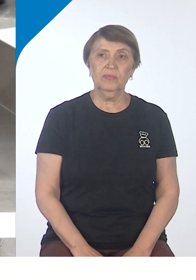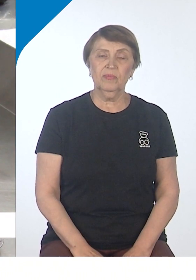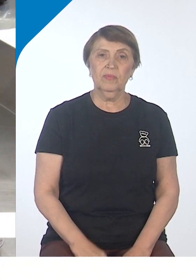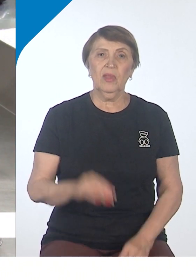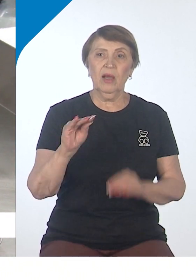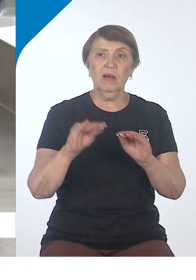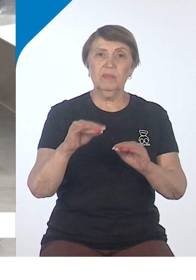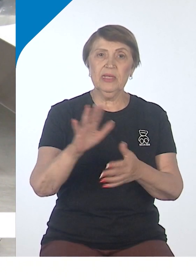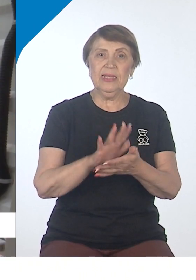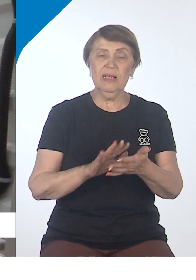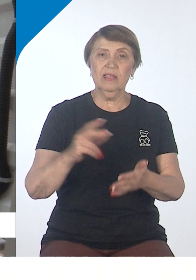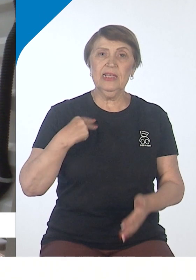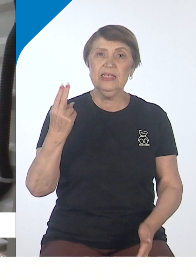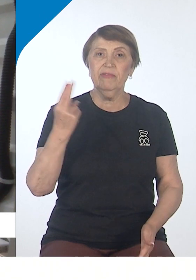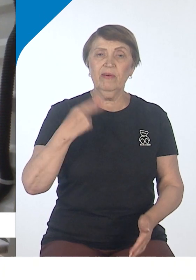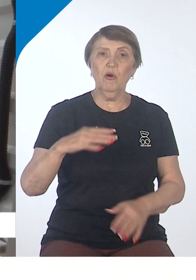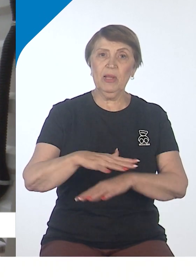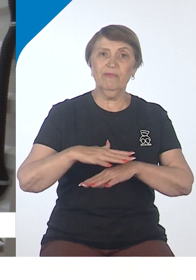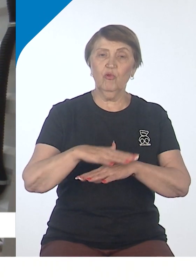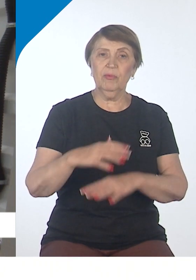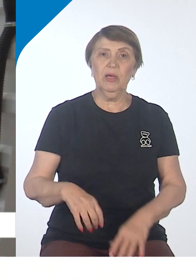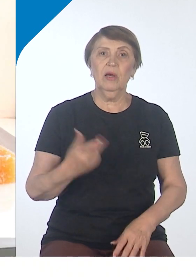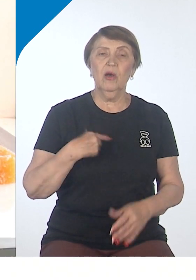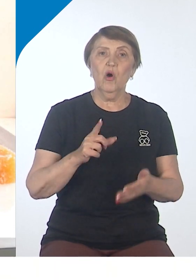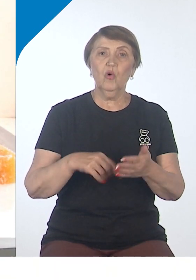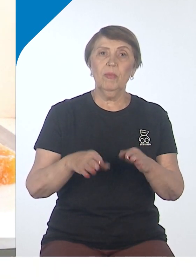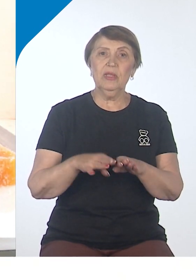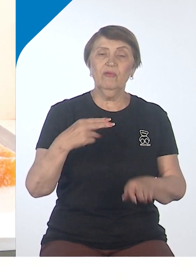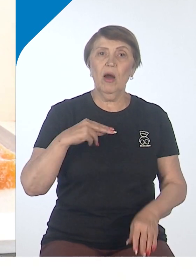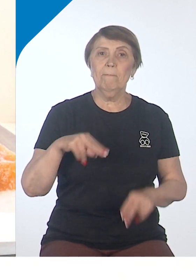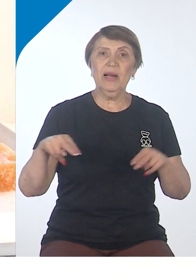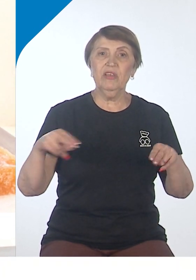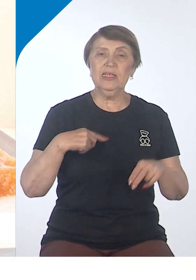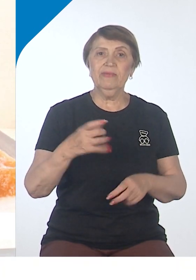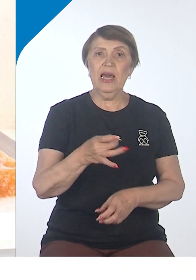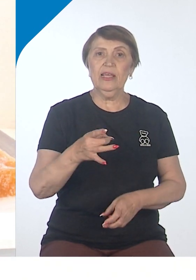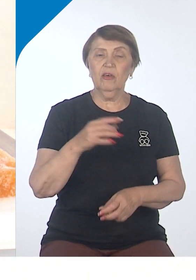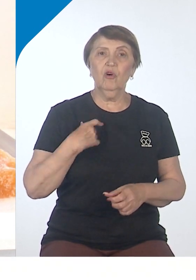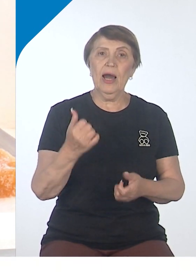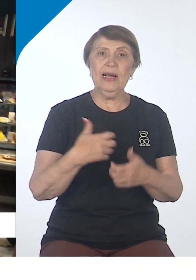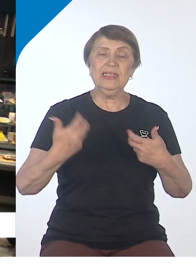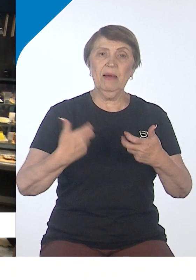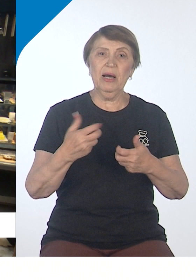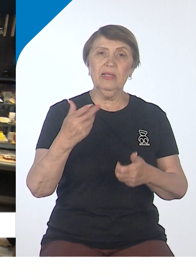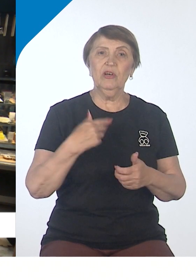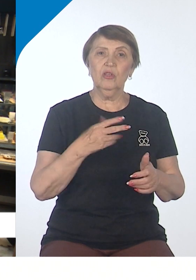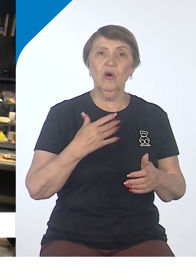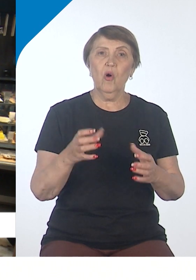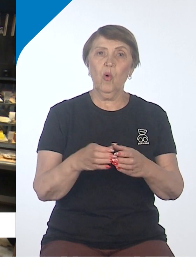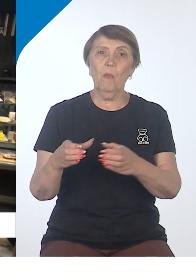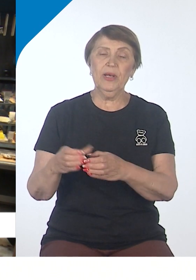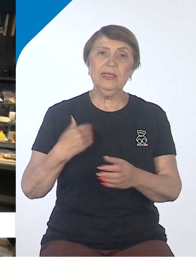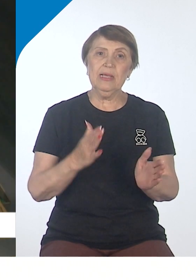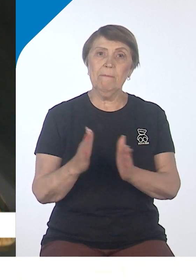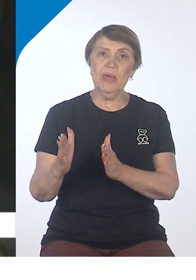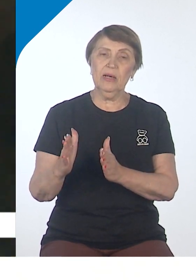разместив заявку на цифровой платформе МСП. Кроме того, правительство региона разрабатывает комплекс мер поддержки по продвижению товаров